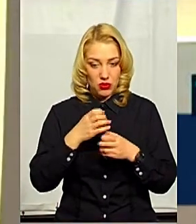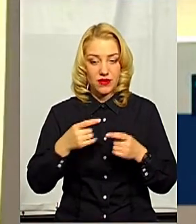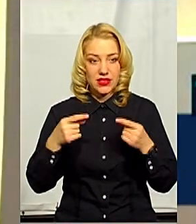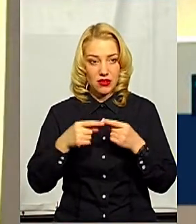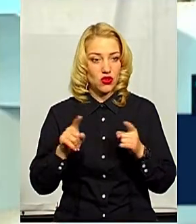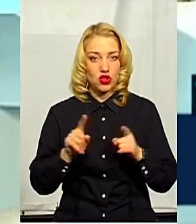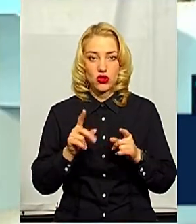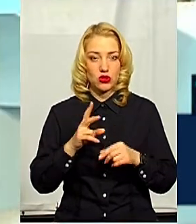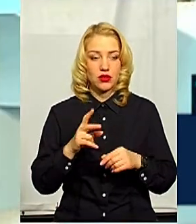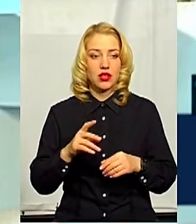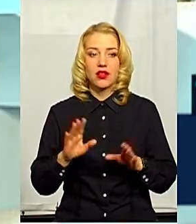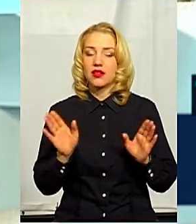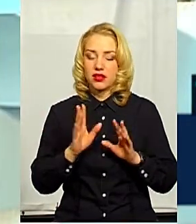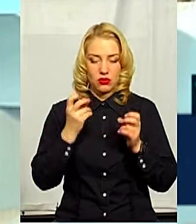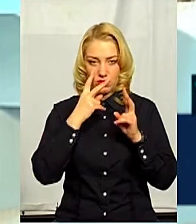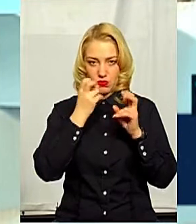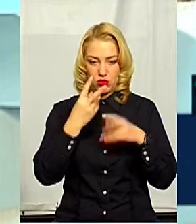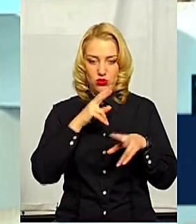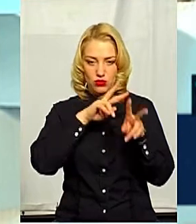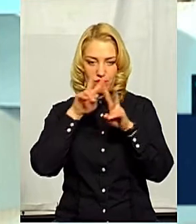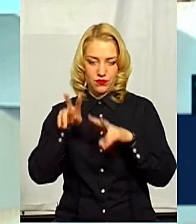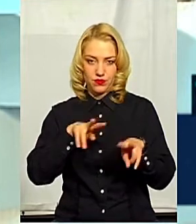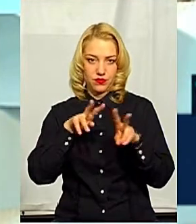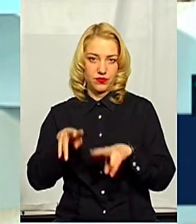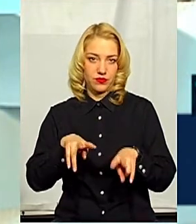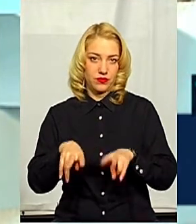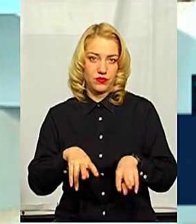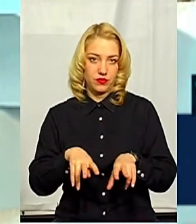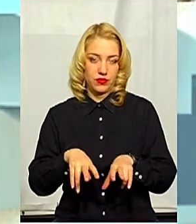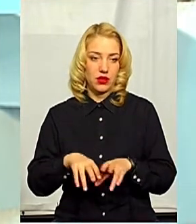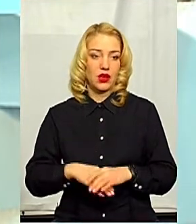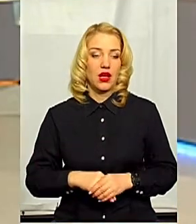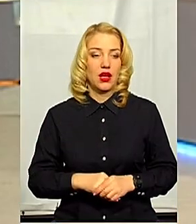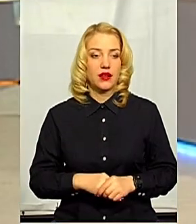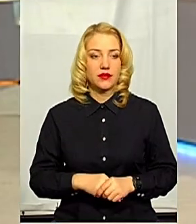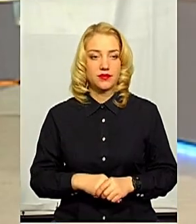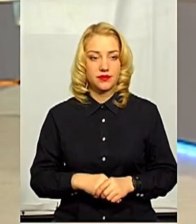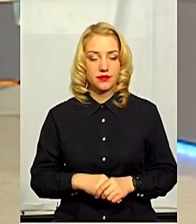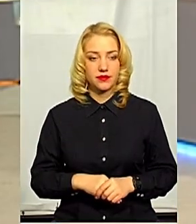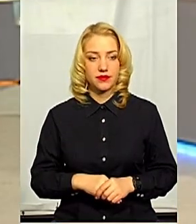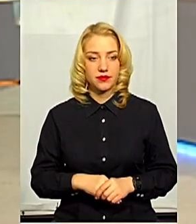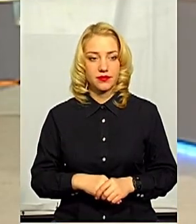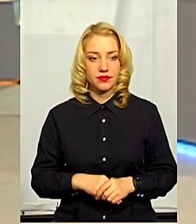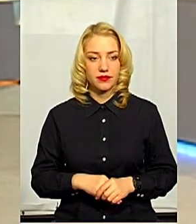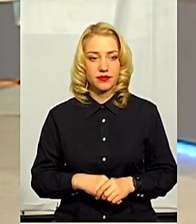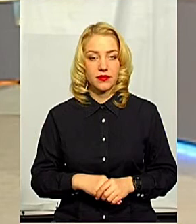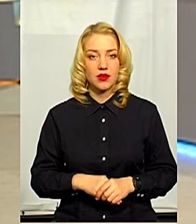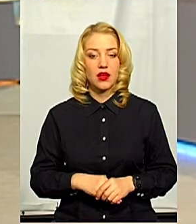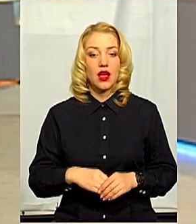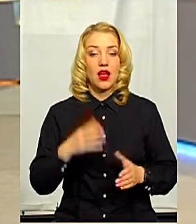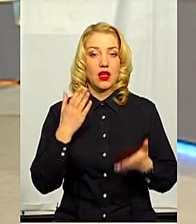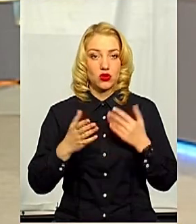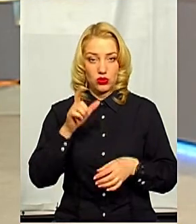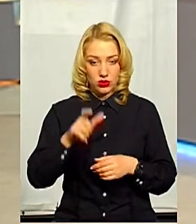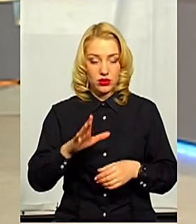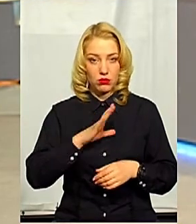Тільки клінічно. Тільки клінічно. І свяжок з прибуттям з місця, де на сьогоднішній